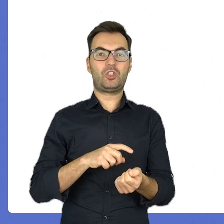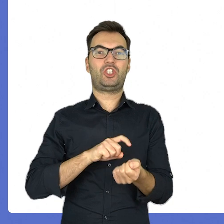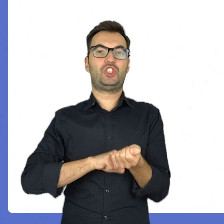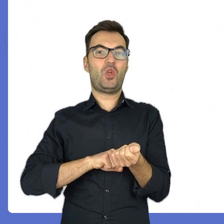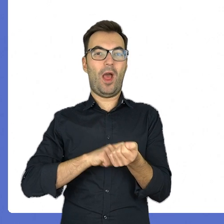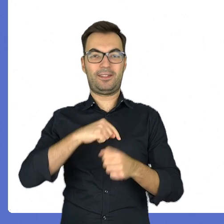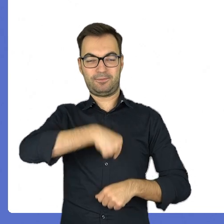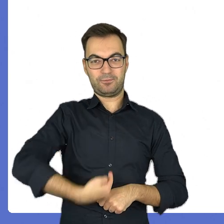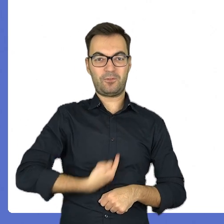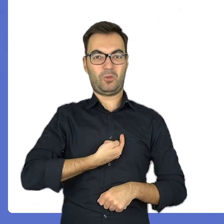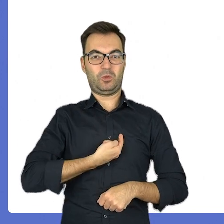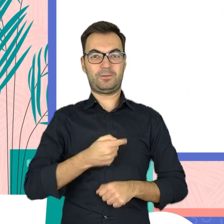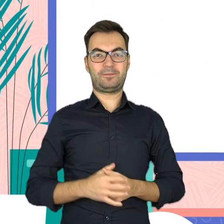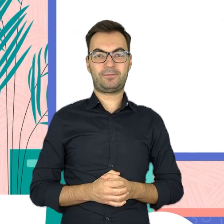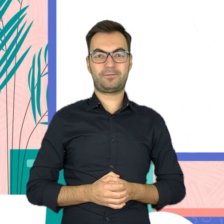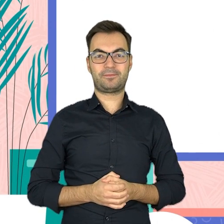wraca, to żyły.